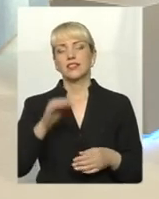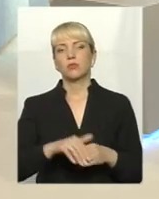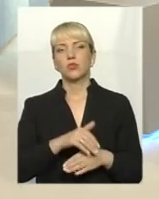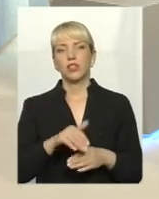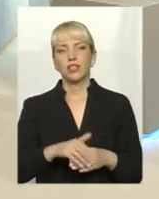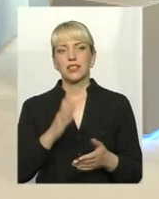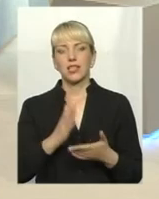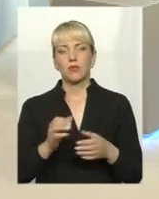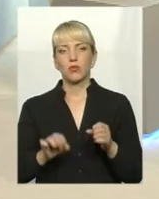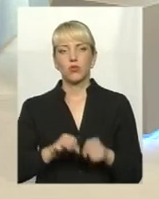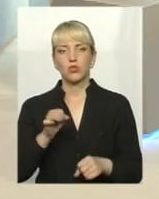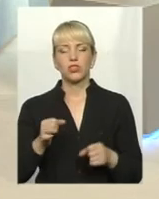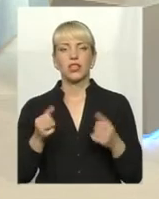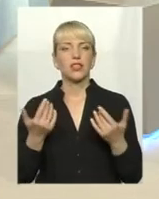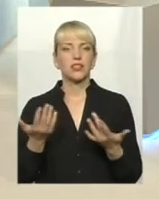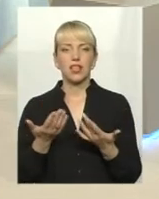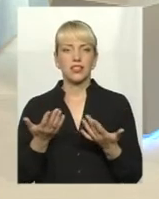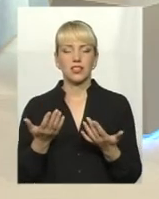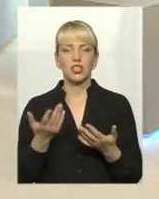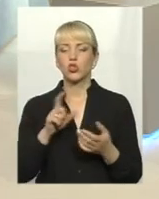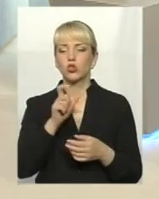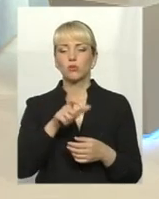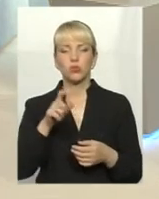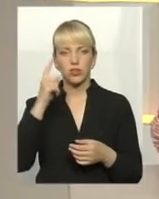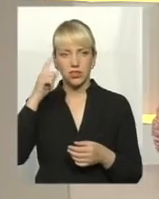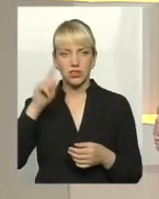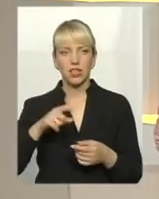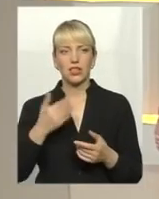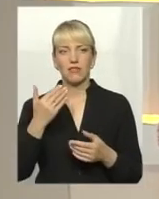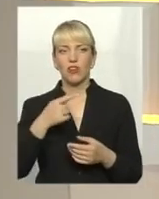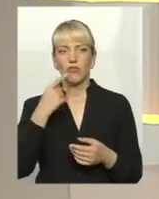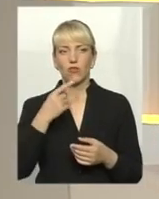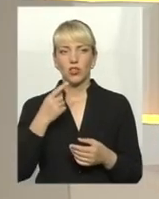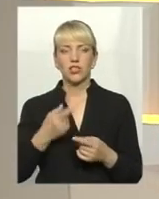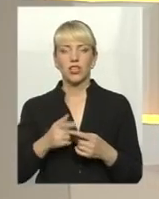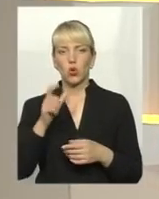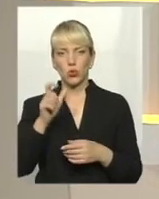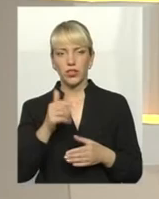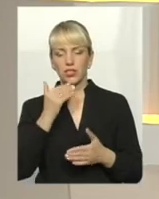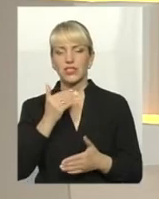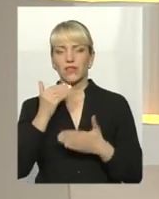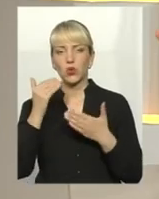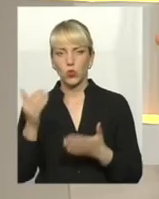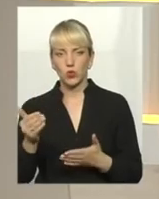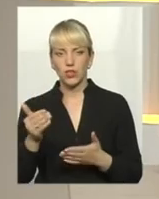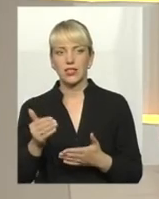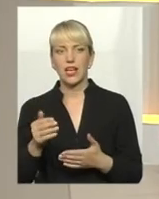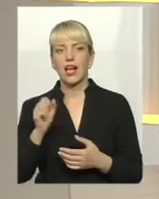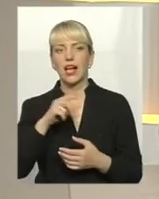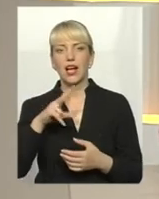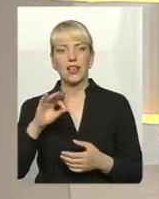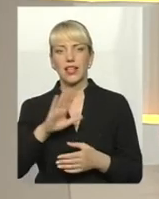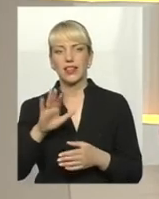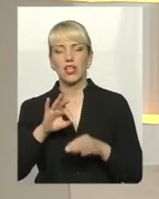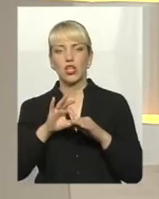порушення, щоб просто люди знали, оскільки мужчина, ви кажете, що він все-таки звернувся, громадянин, але не